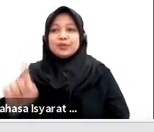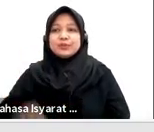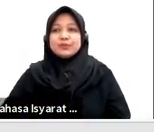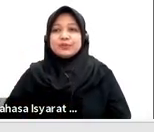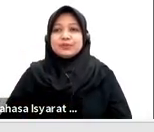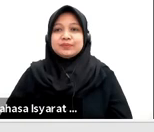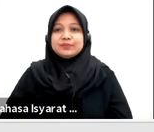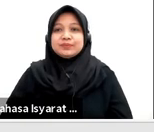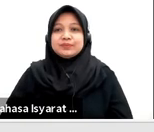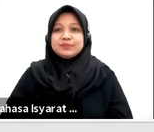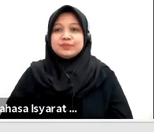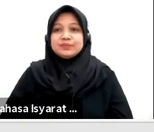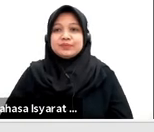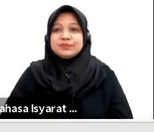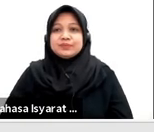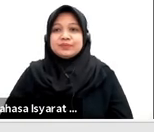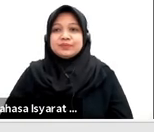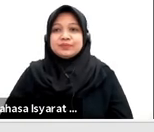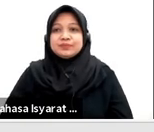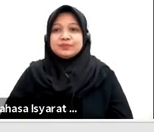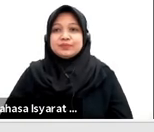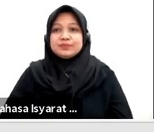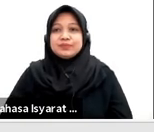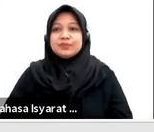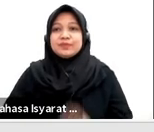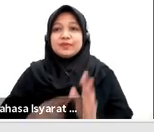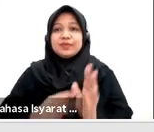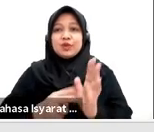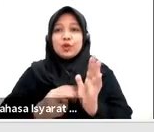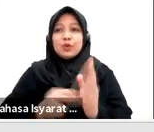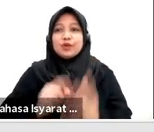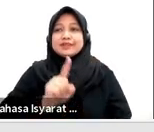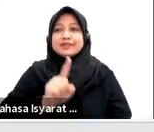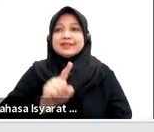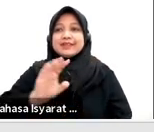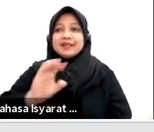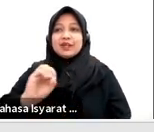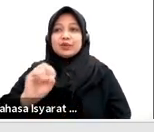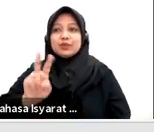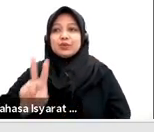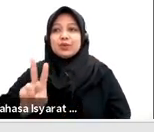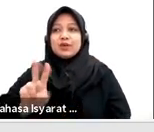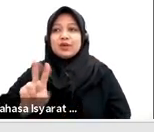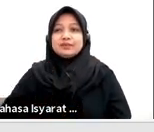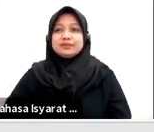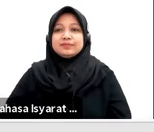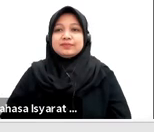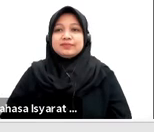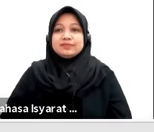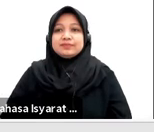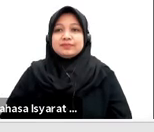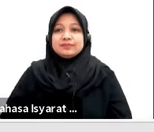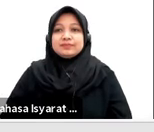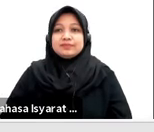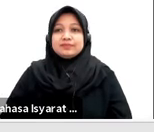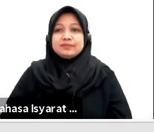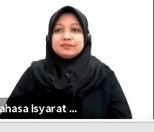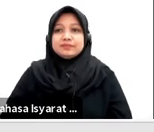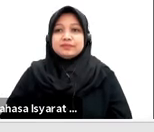Suyanto dalam kurung Individu. 102, Syafaruddin Syam dalam kurung